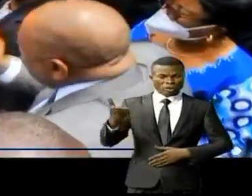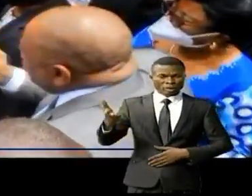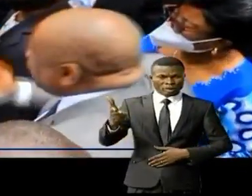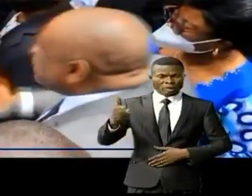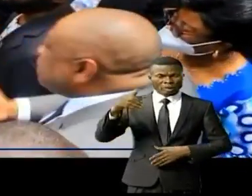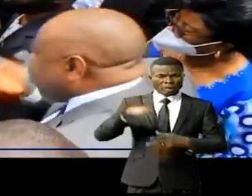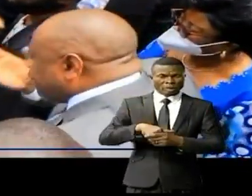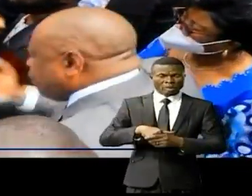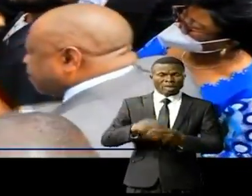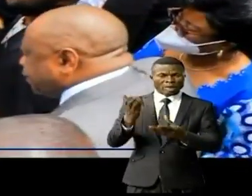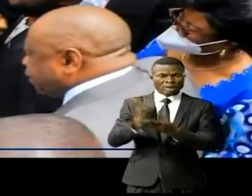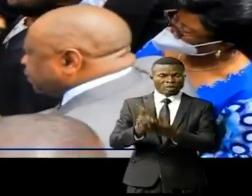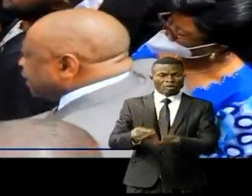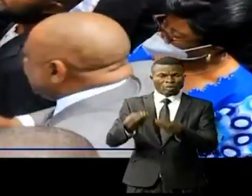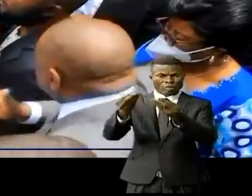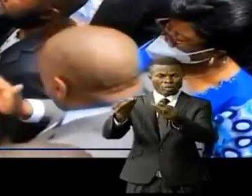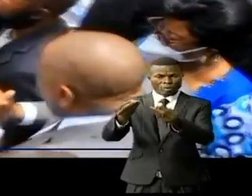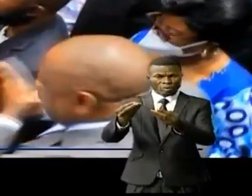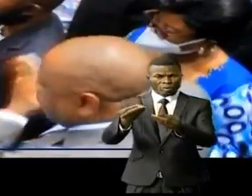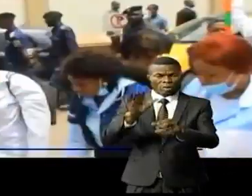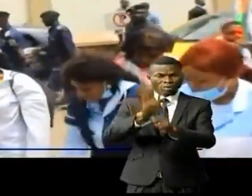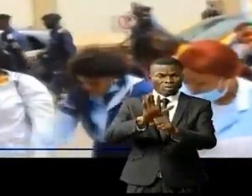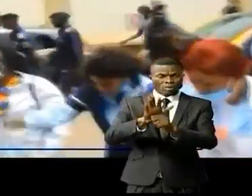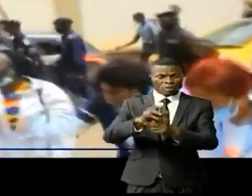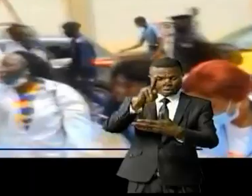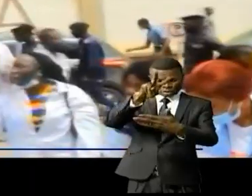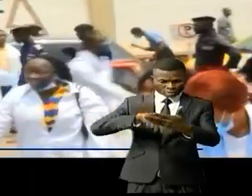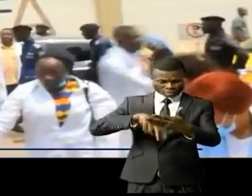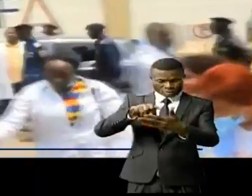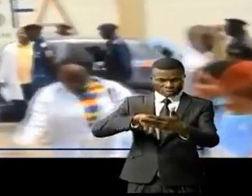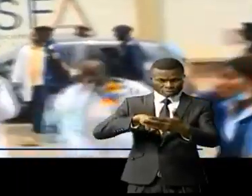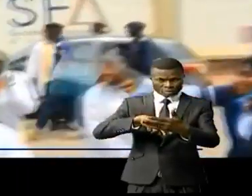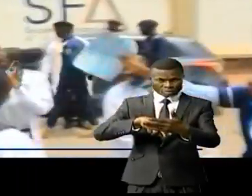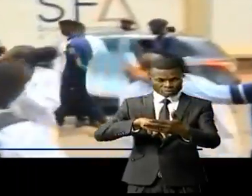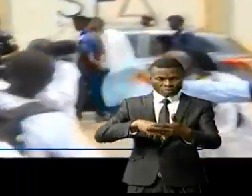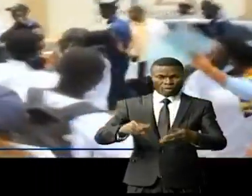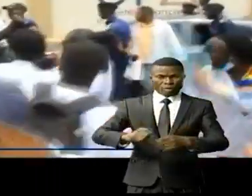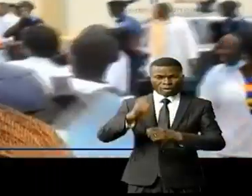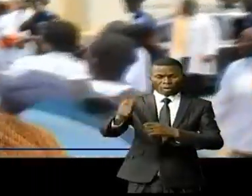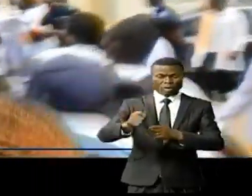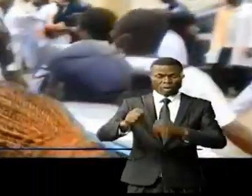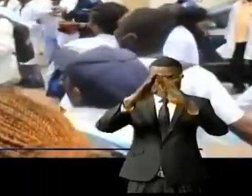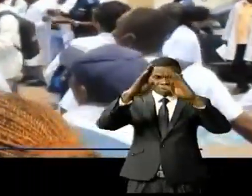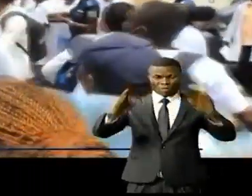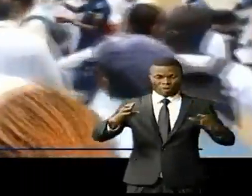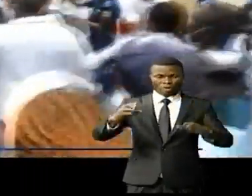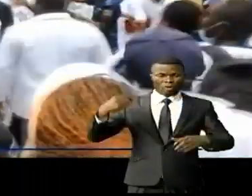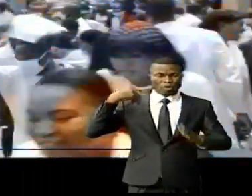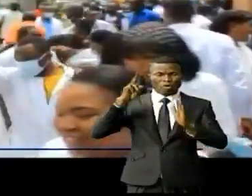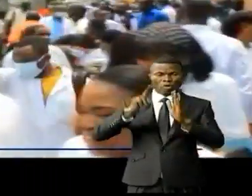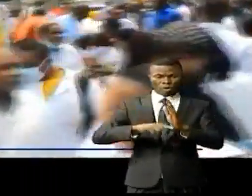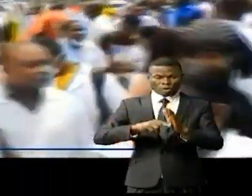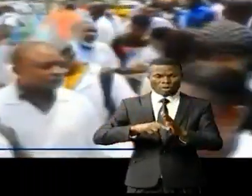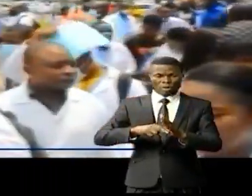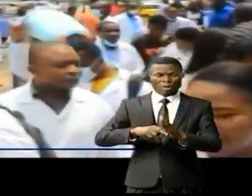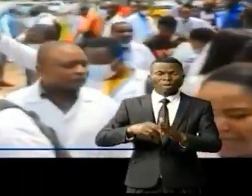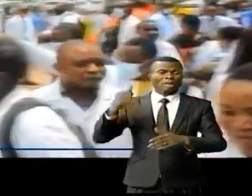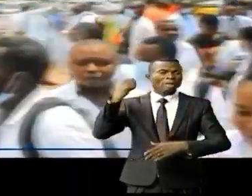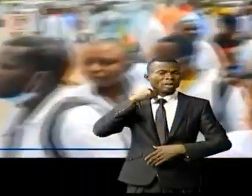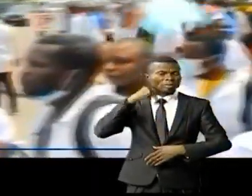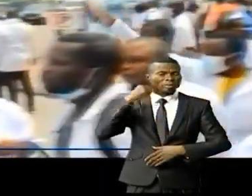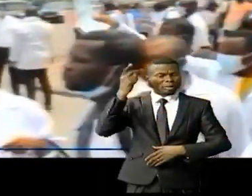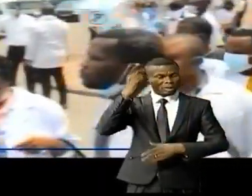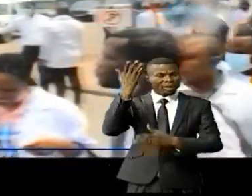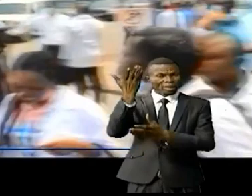à travers un mémo. Lequel mémo a été lu lors d'un sit-in devant l'immeuble du gouvernement. Ces blouses blanches de Kinshasa